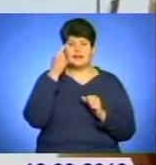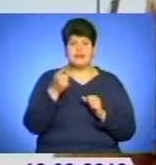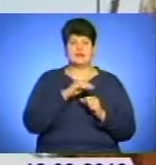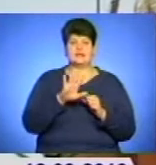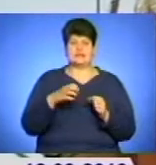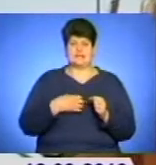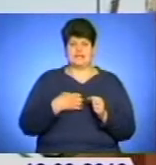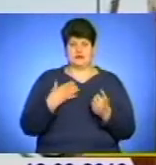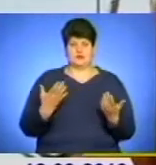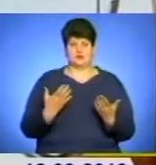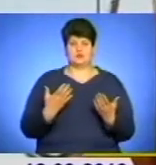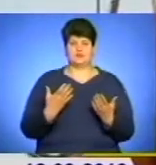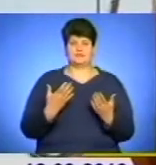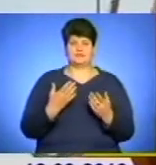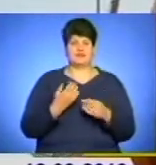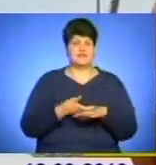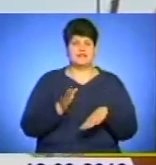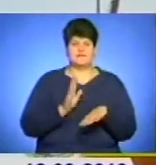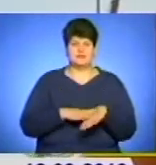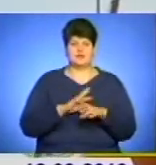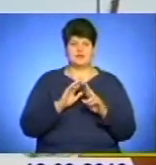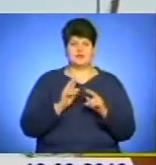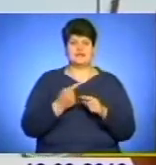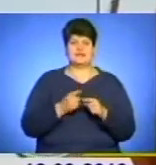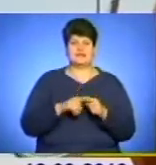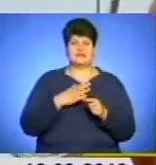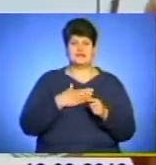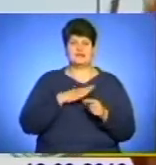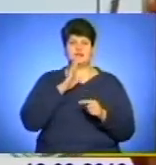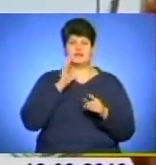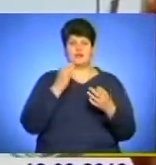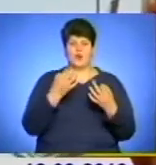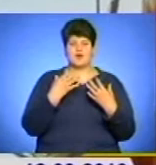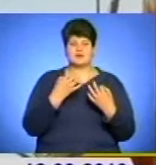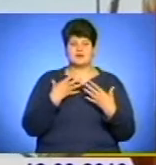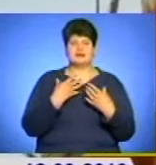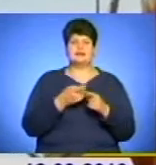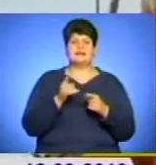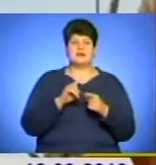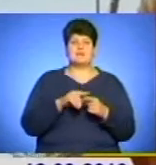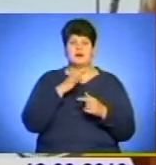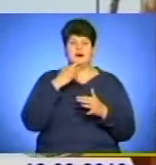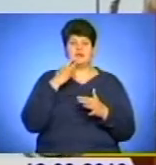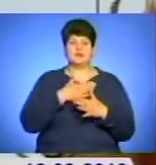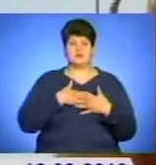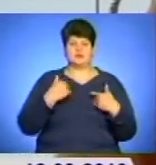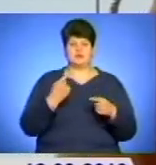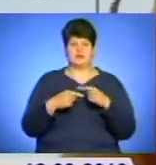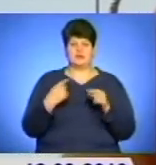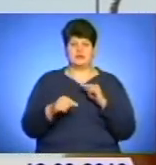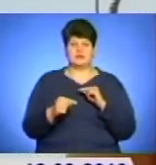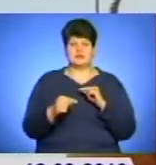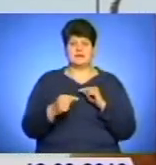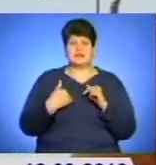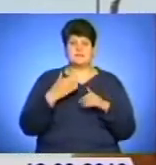страшно і далеко не так тяжко, як це наші жінки розказують. Через це багато хто не хоче повертатися. Практично,